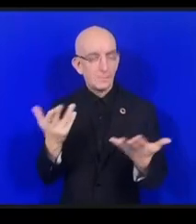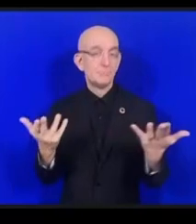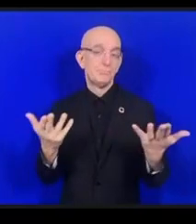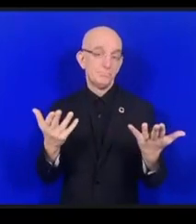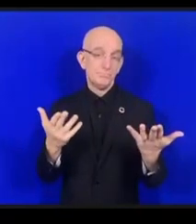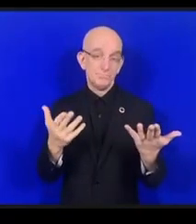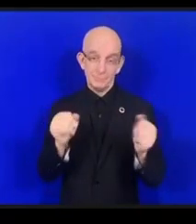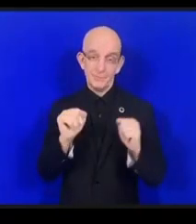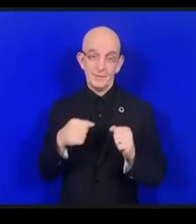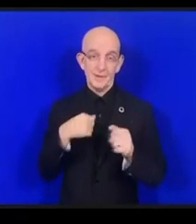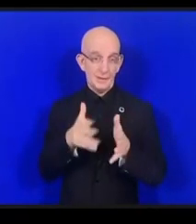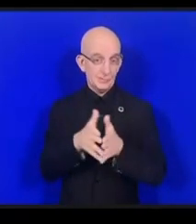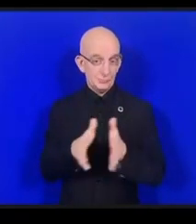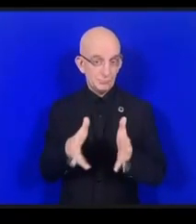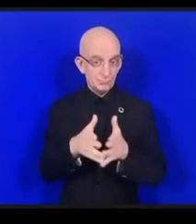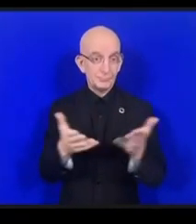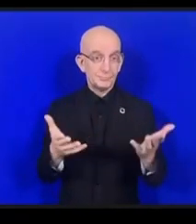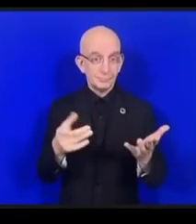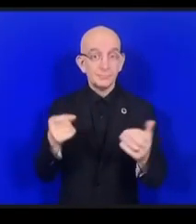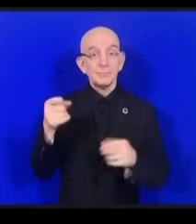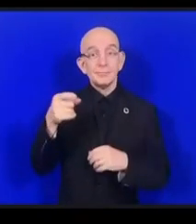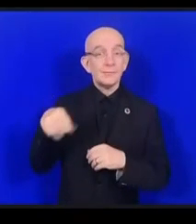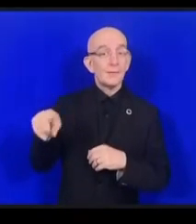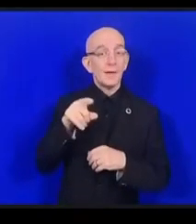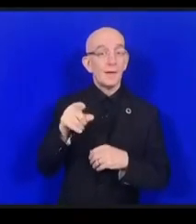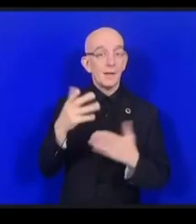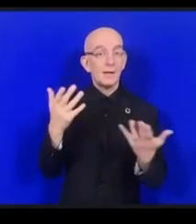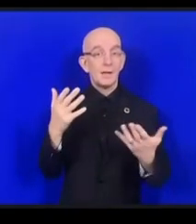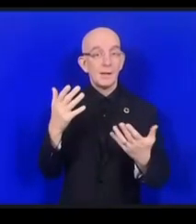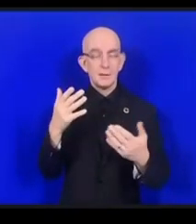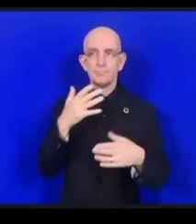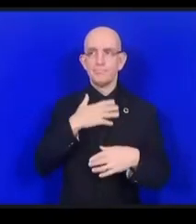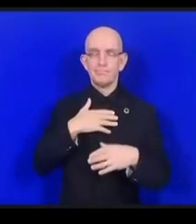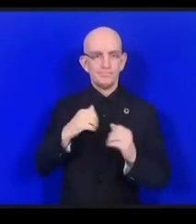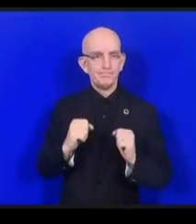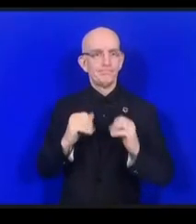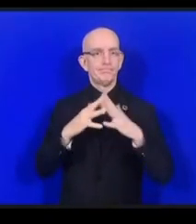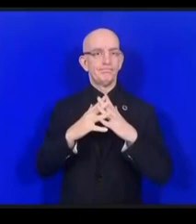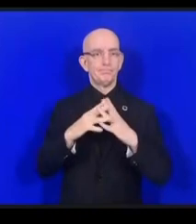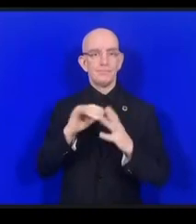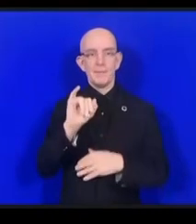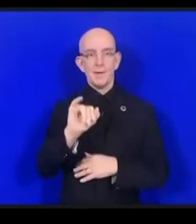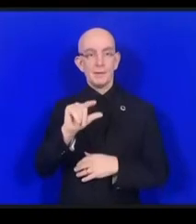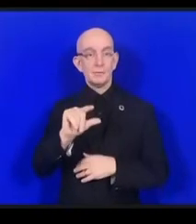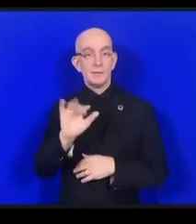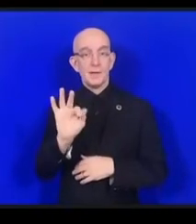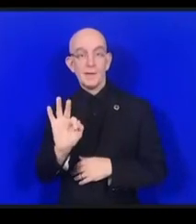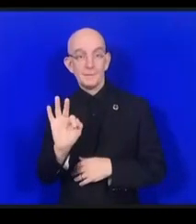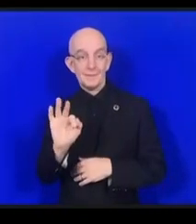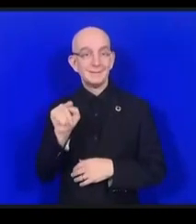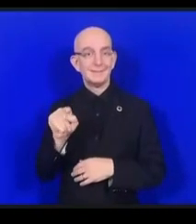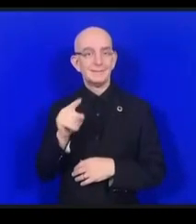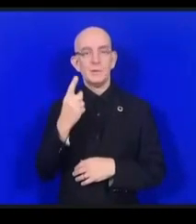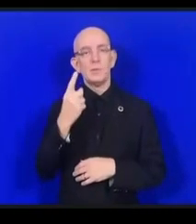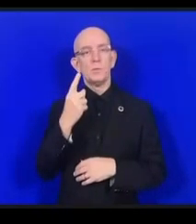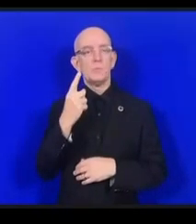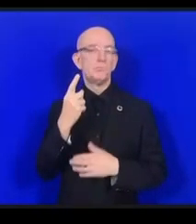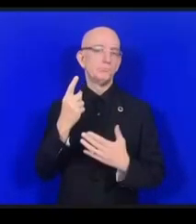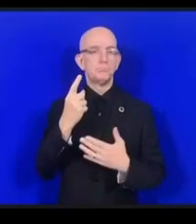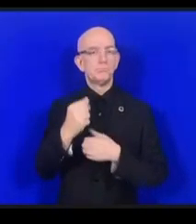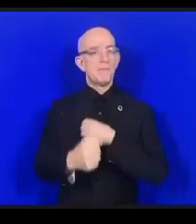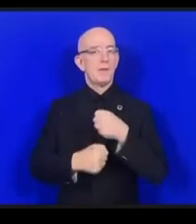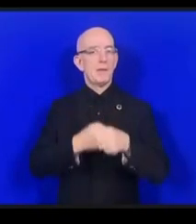qui dure toute l'année. D'autres ne le souhaitaient pas. Et quelqu'un a eu la brillante idée que peut-être des